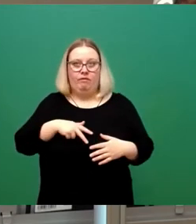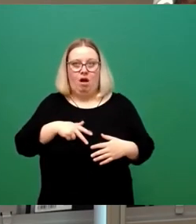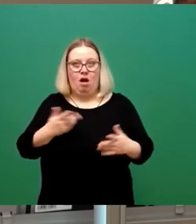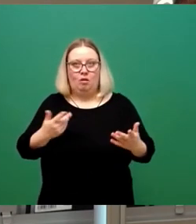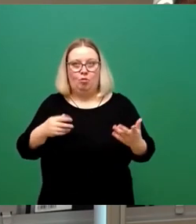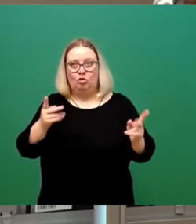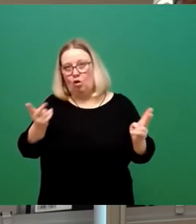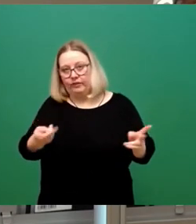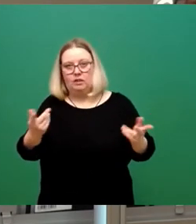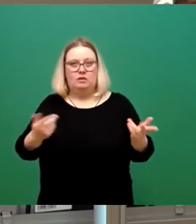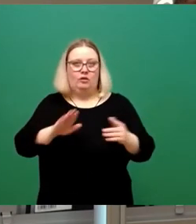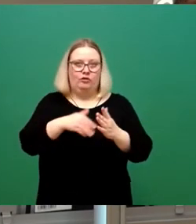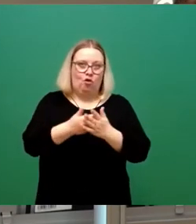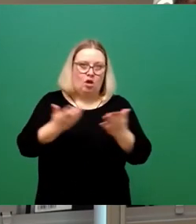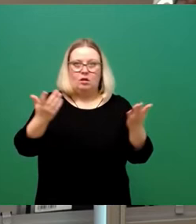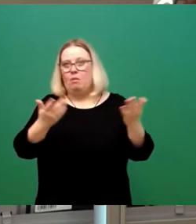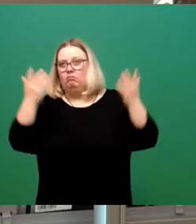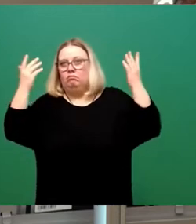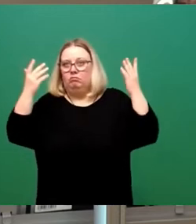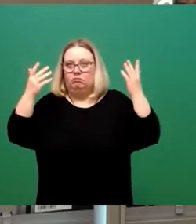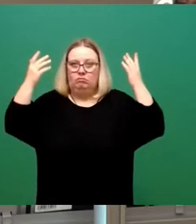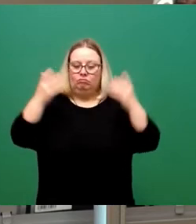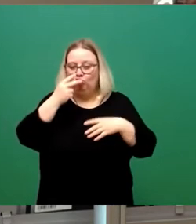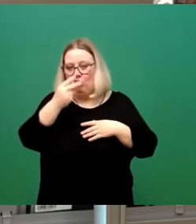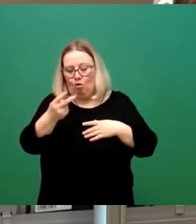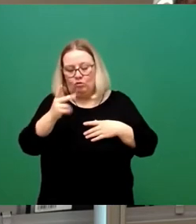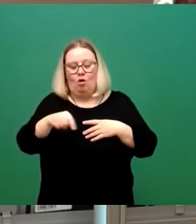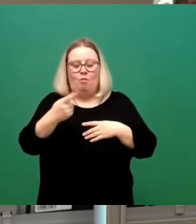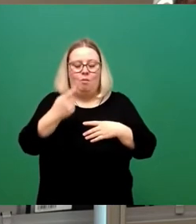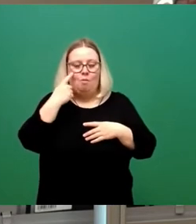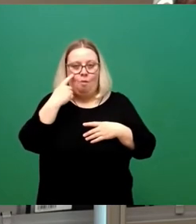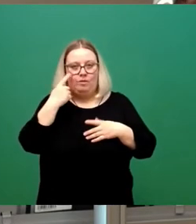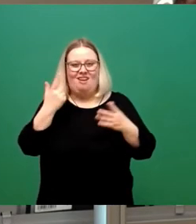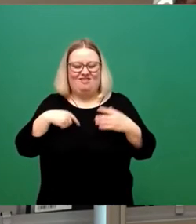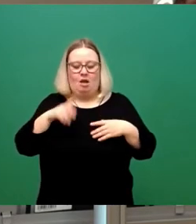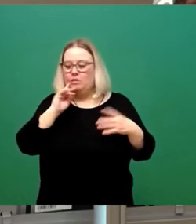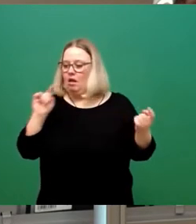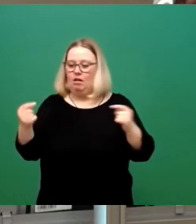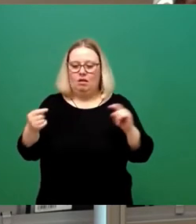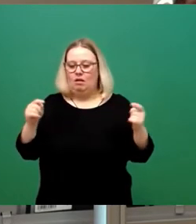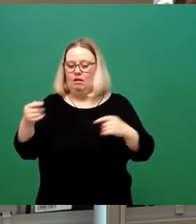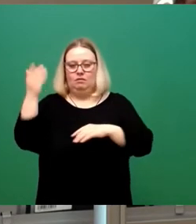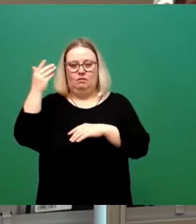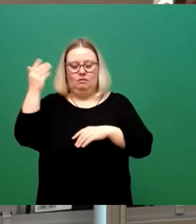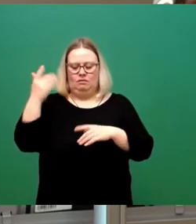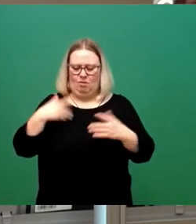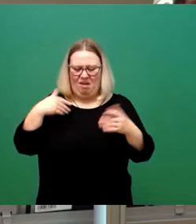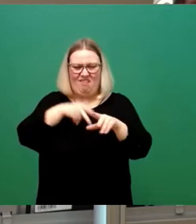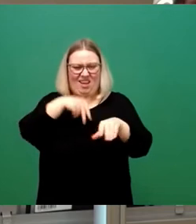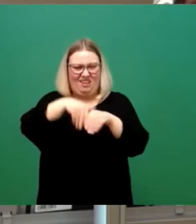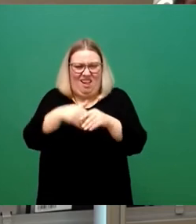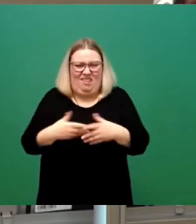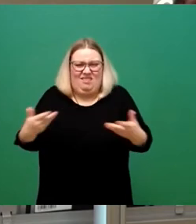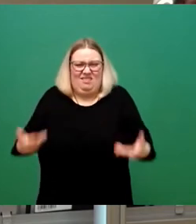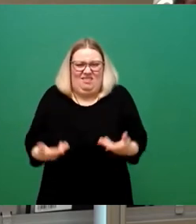irgendwie doch nicht sein Vorschlag sein wird. Aber das werden wir ja dann noch merken. Im Moment halten wir hier gerade Redebeiträge und wissen eigentlich gerade nicht so richtig,